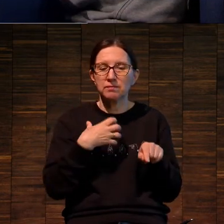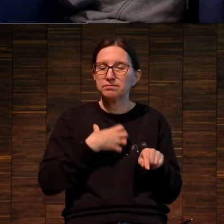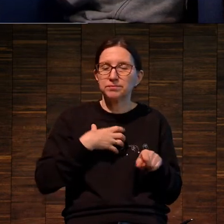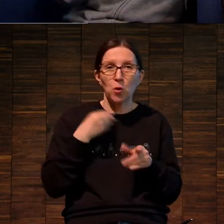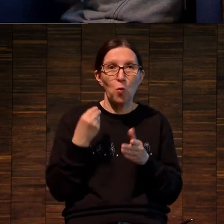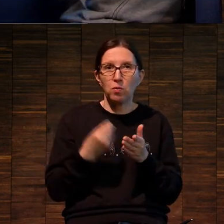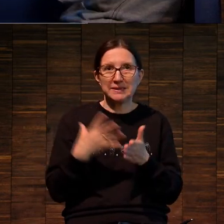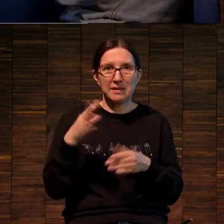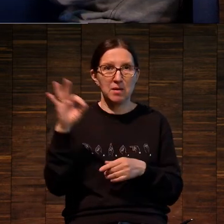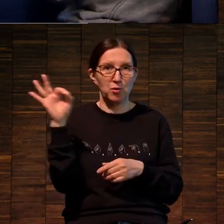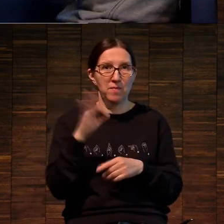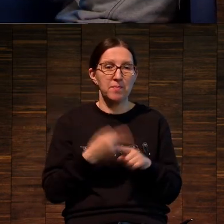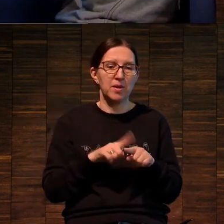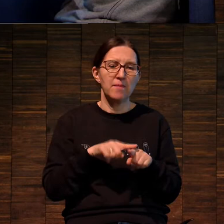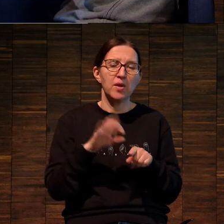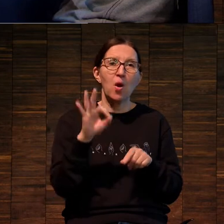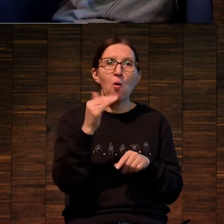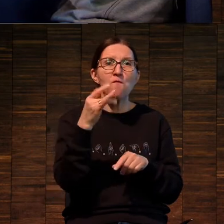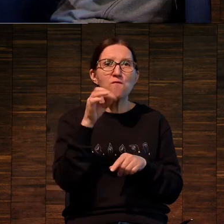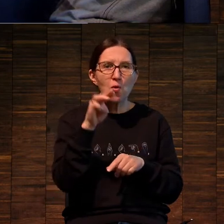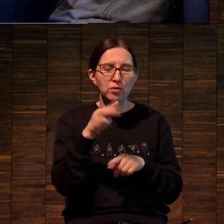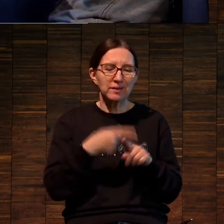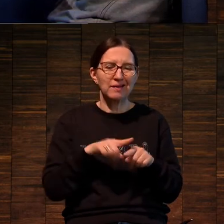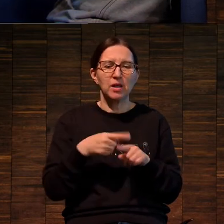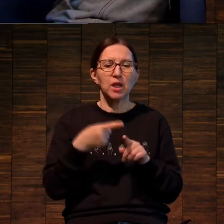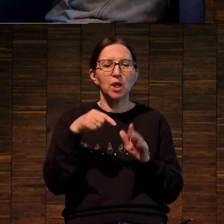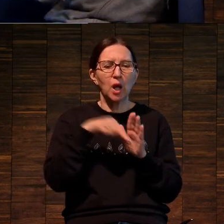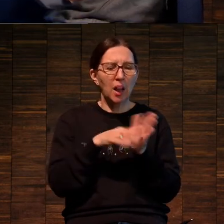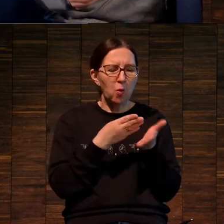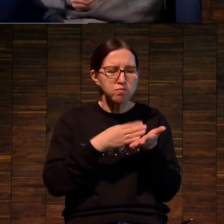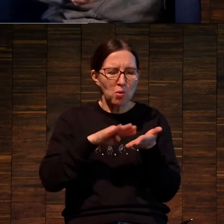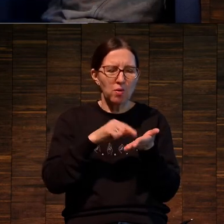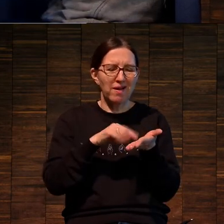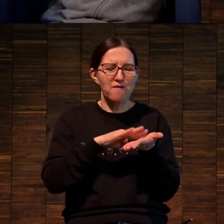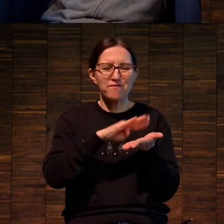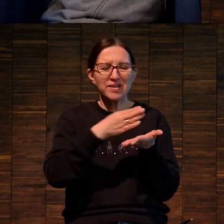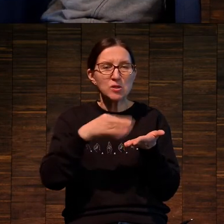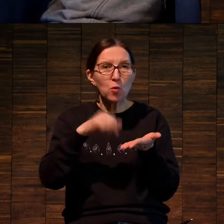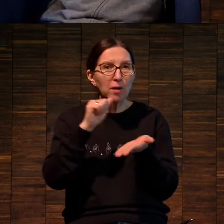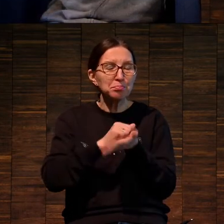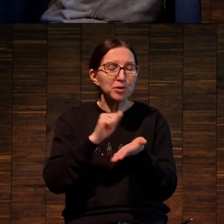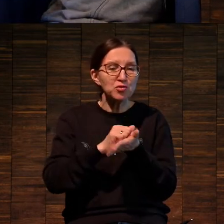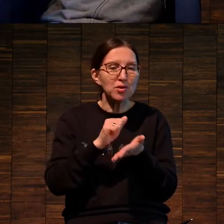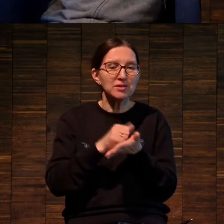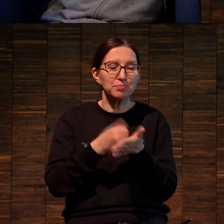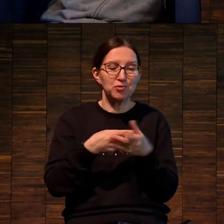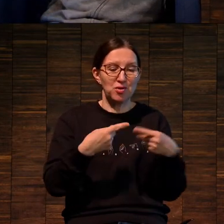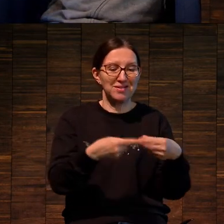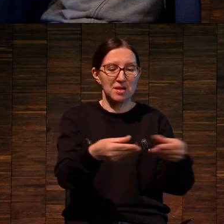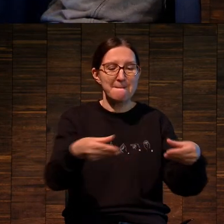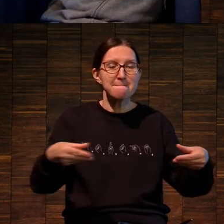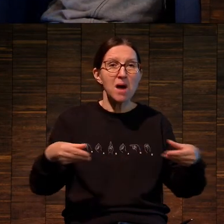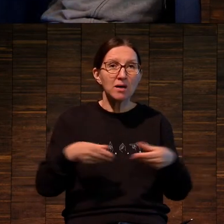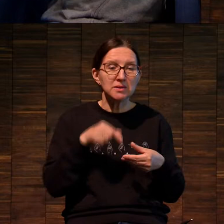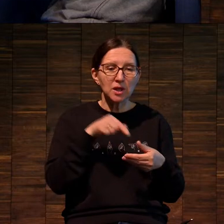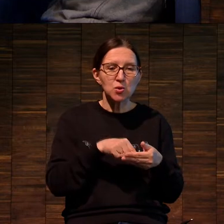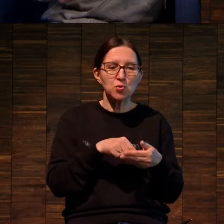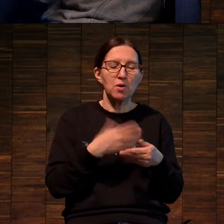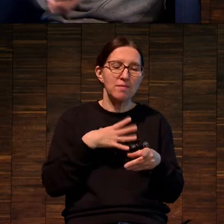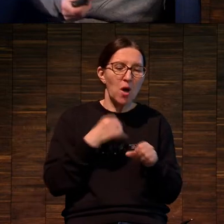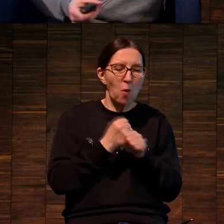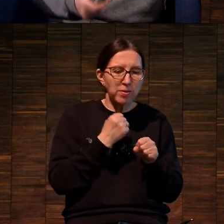Ведь и в афорте, и в глубокой печати, и в высокой печати мы матрицу каким-то образом